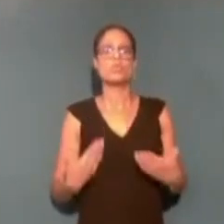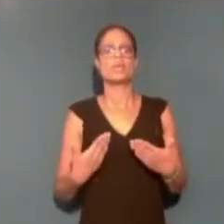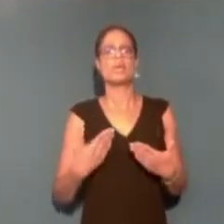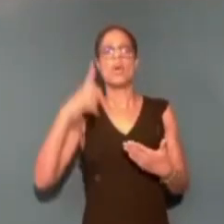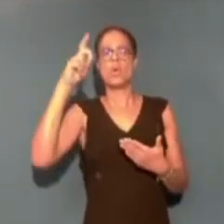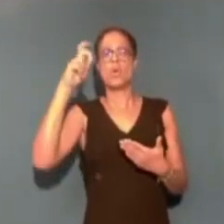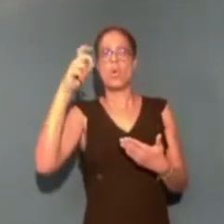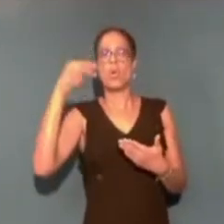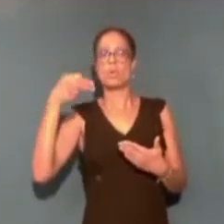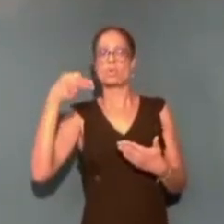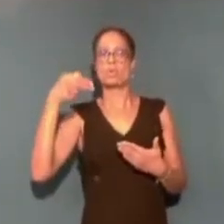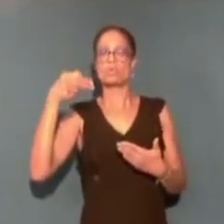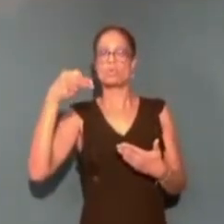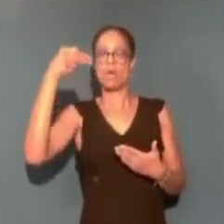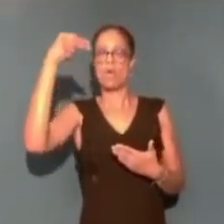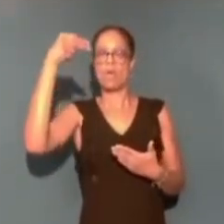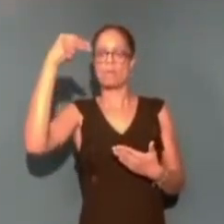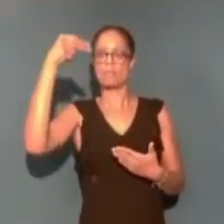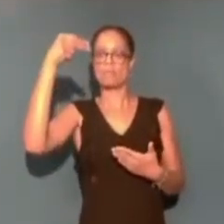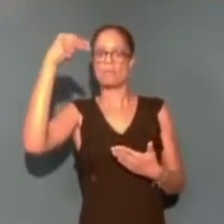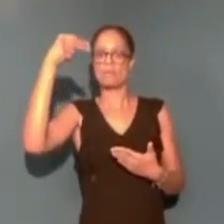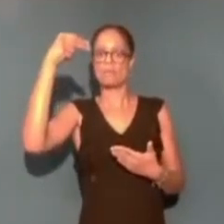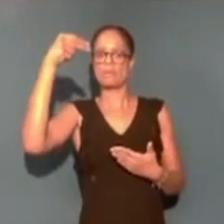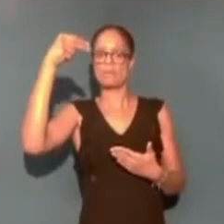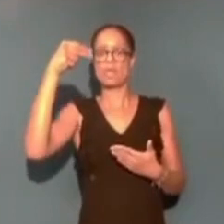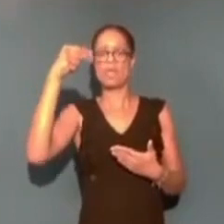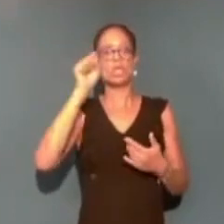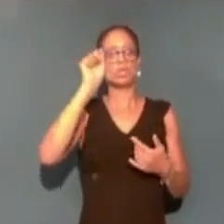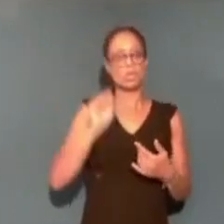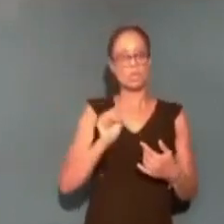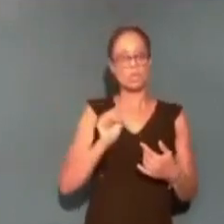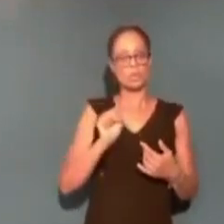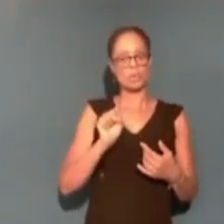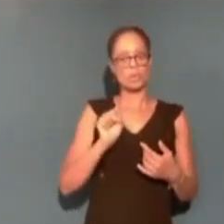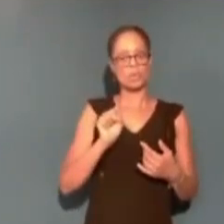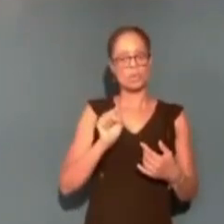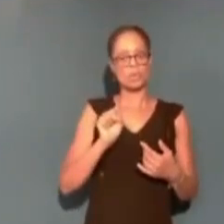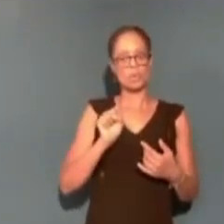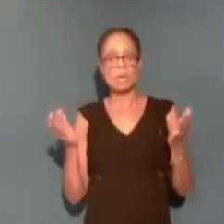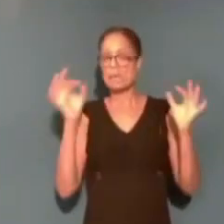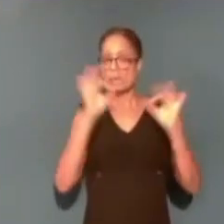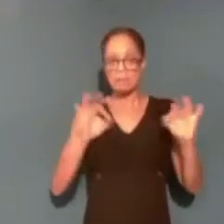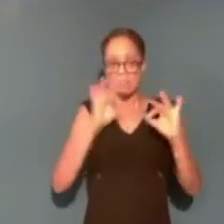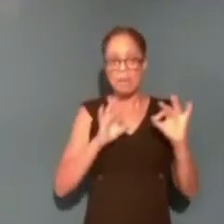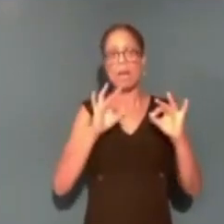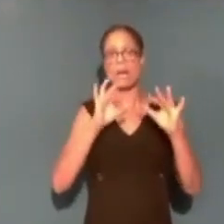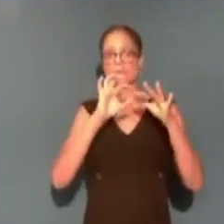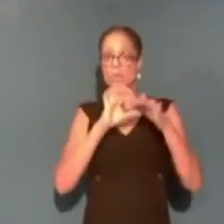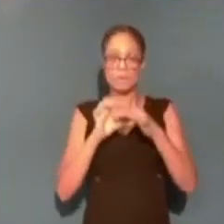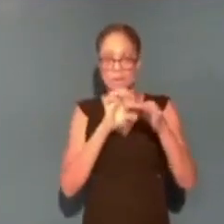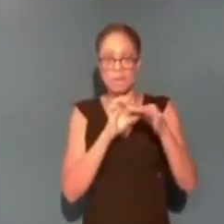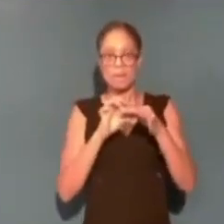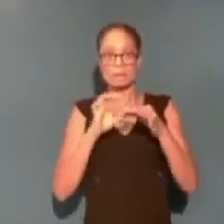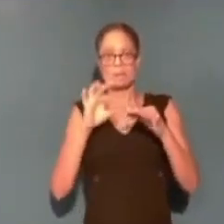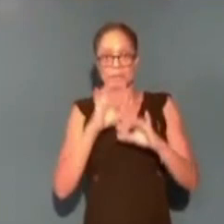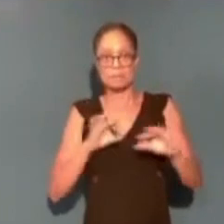puis la Chute doit l'acheter. Il n'y a pas de solidarité martiniquaine sur l'eau. Il n'y a pas un seul réseau. Or là,